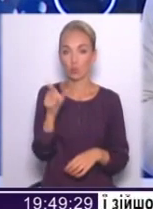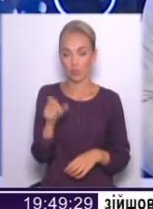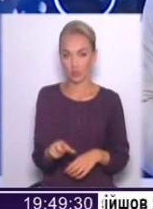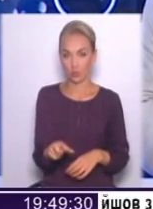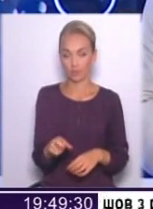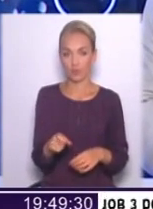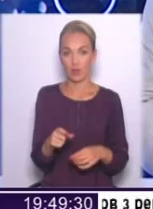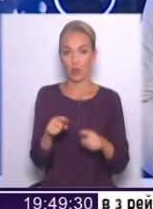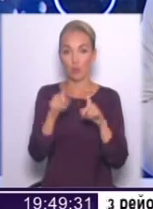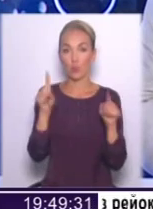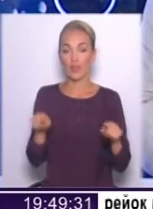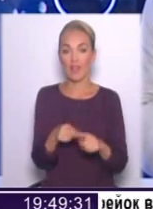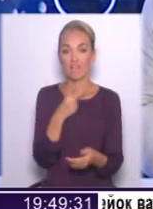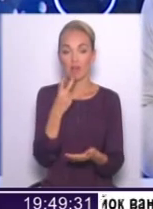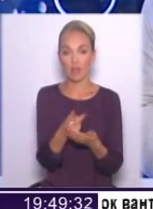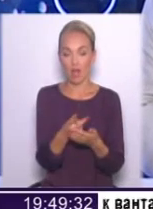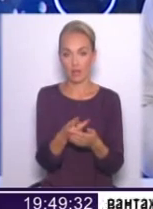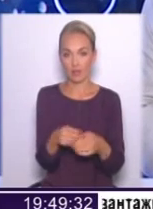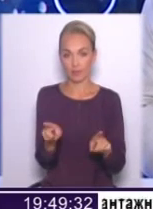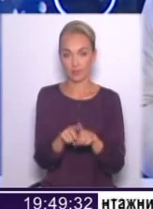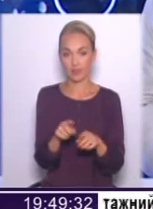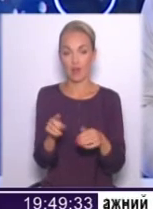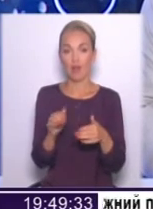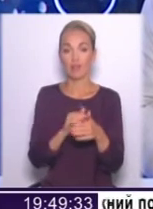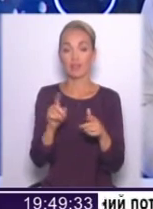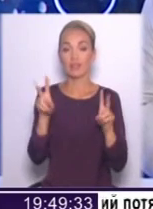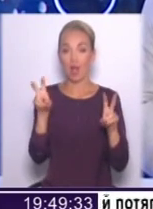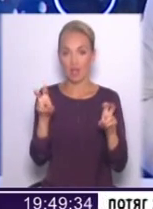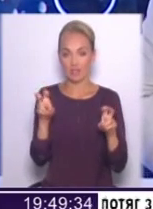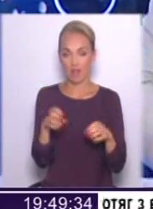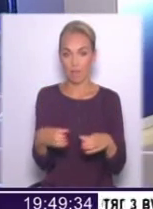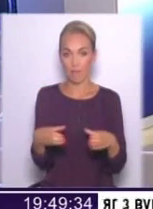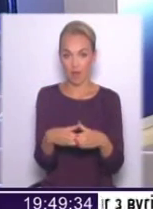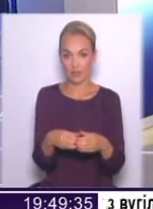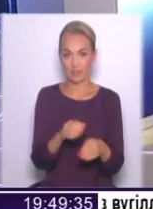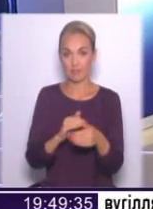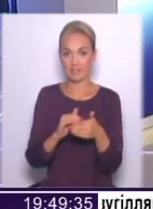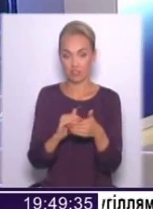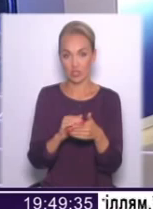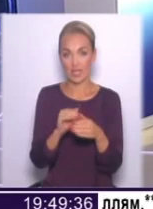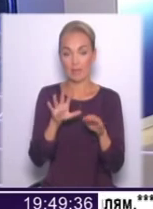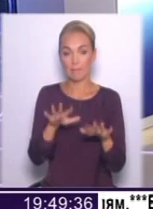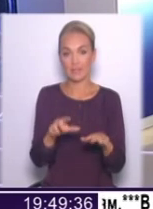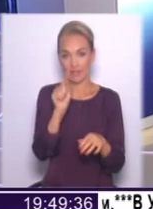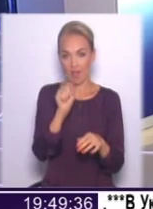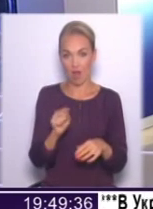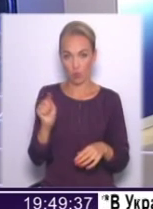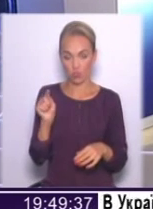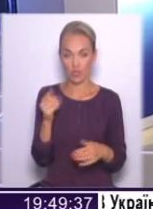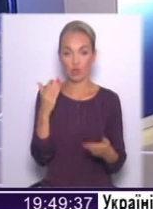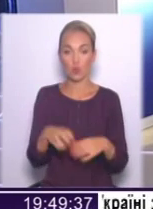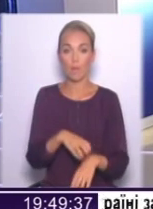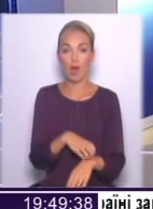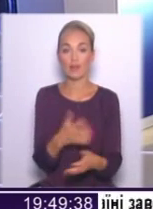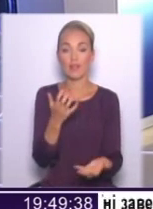Бюлетень виглядає наступним чином. Назва партії, прізвище кандидата, місце для галочки. Виграє, якщо партія набирає 5%